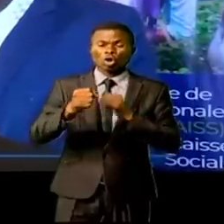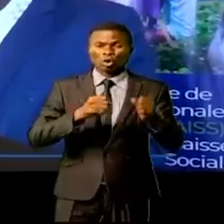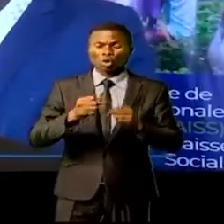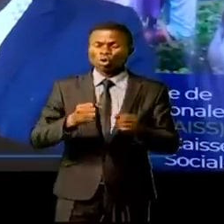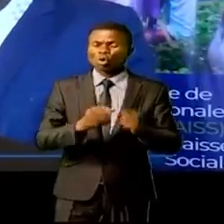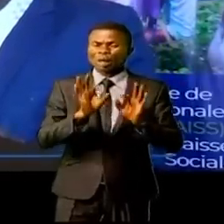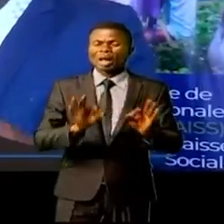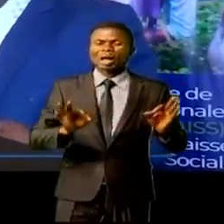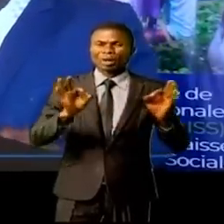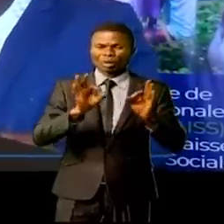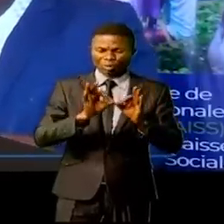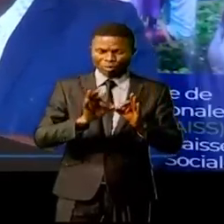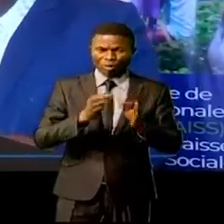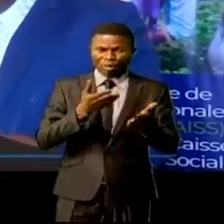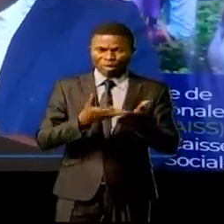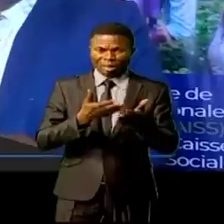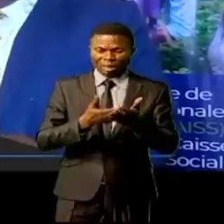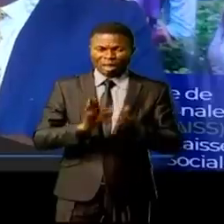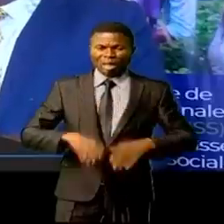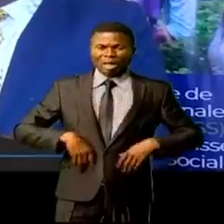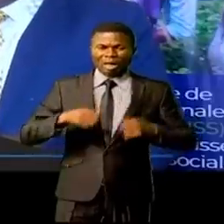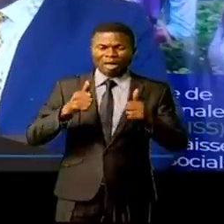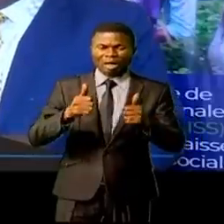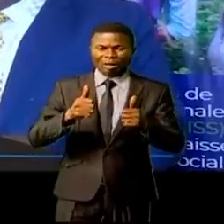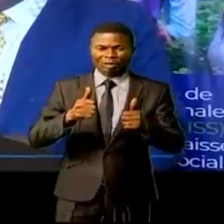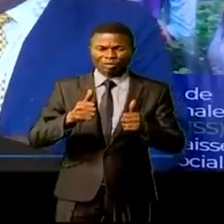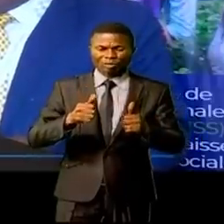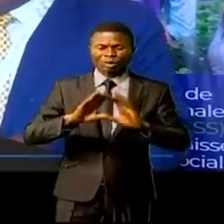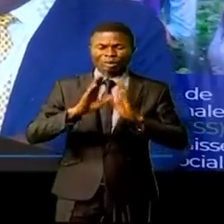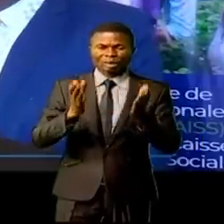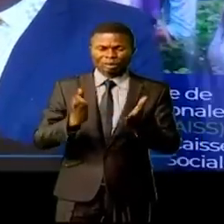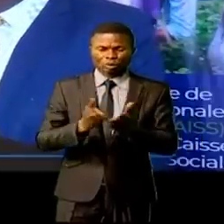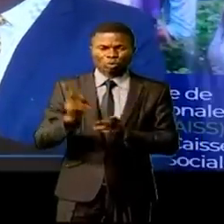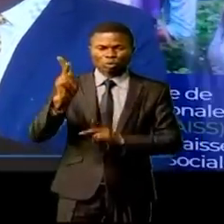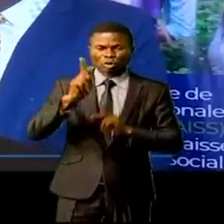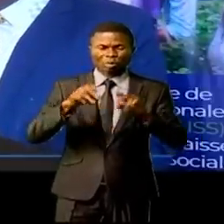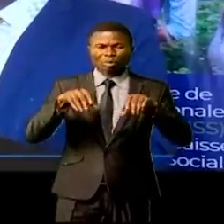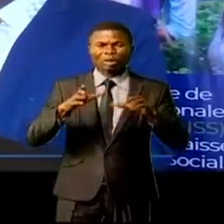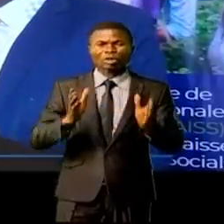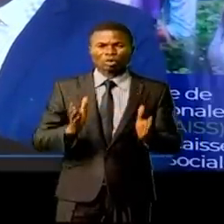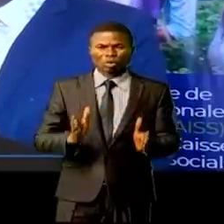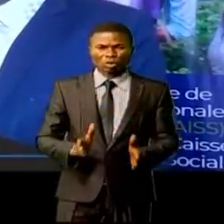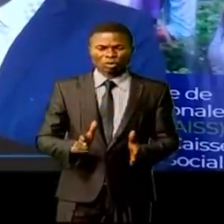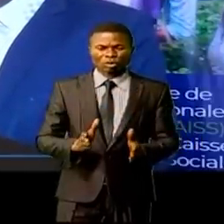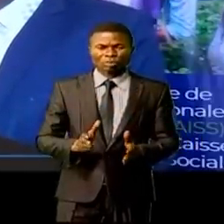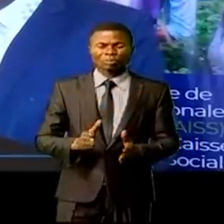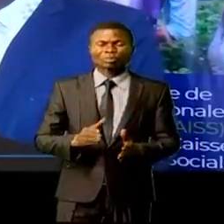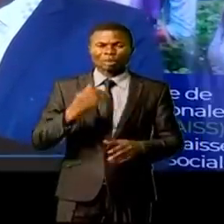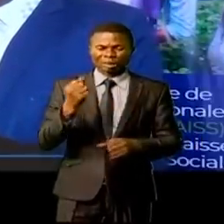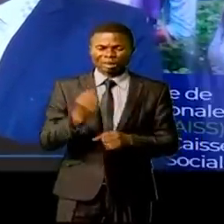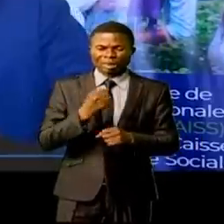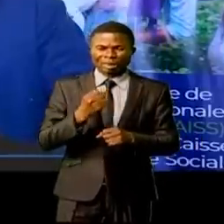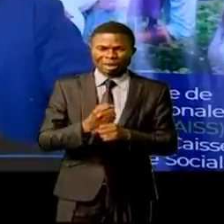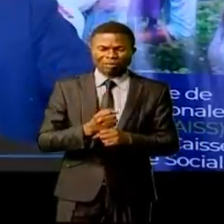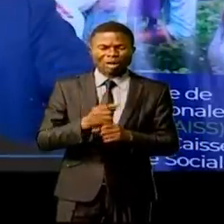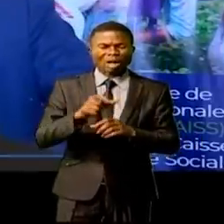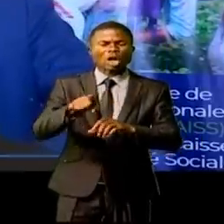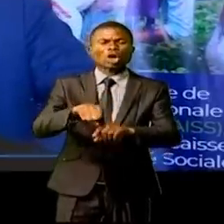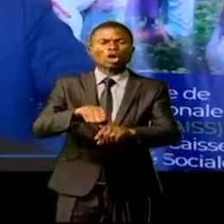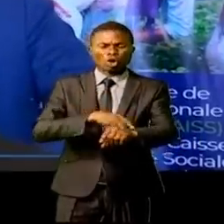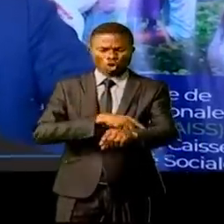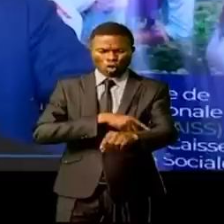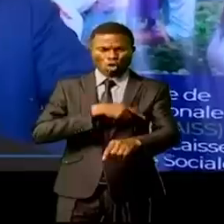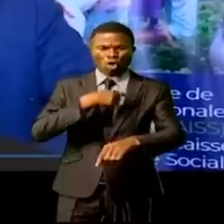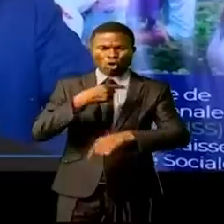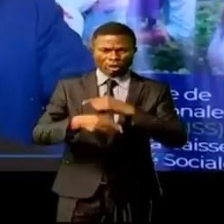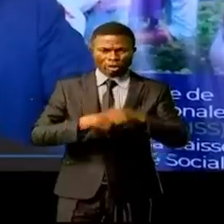lequel se joue la survie même de nos organismes. C'est un processus long qui passe notamment